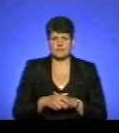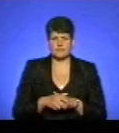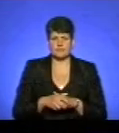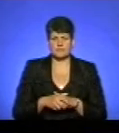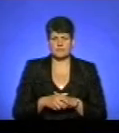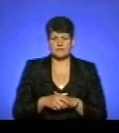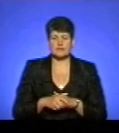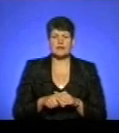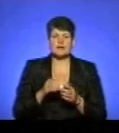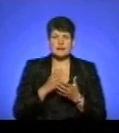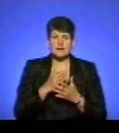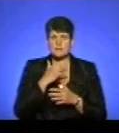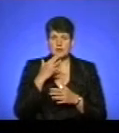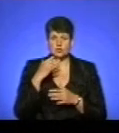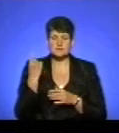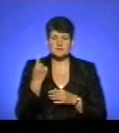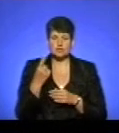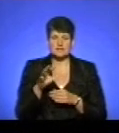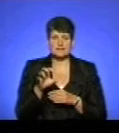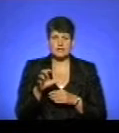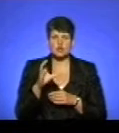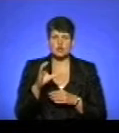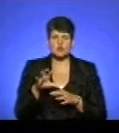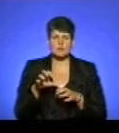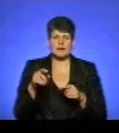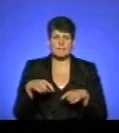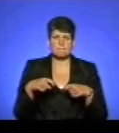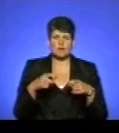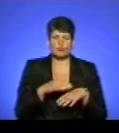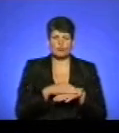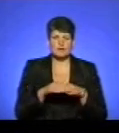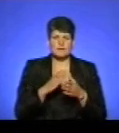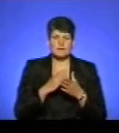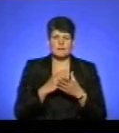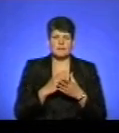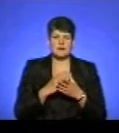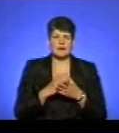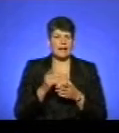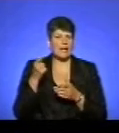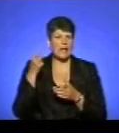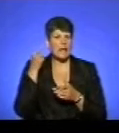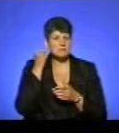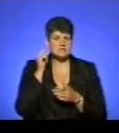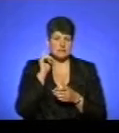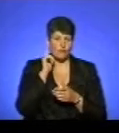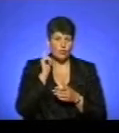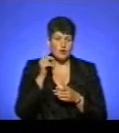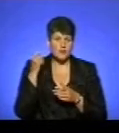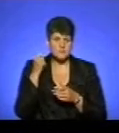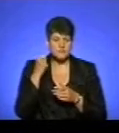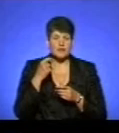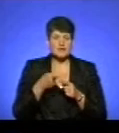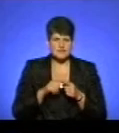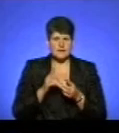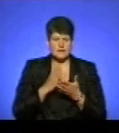От є багато безпритульних тварин, собаки бігають по вулицях, вони мають ці так звані кліпси у вухах. І це є